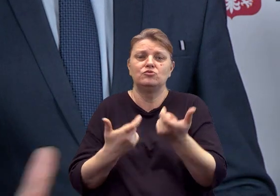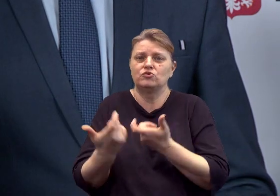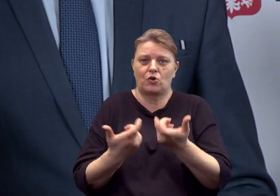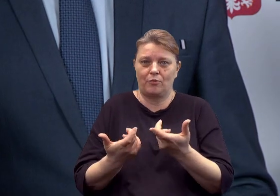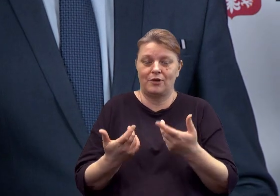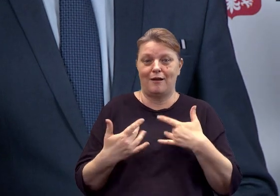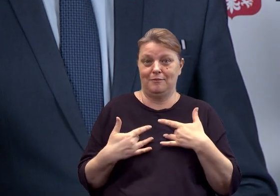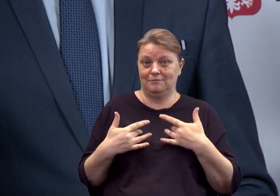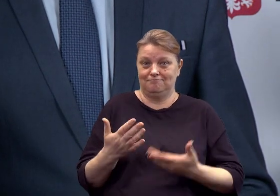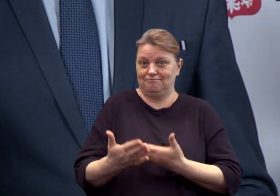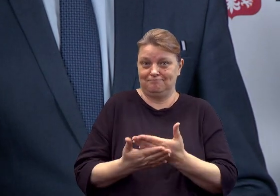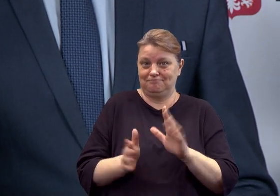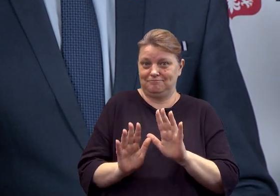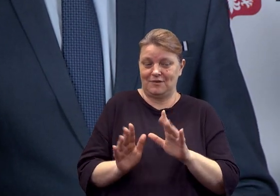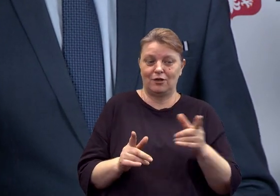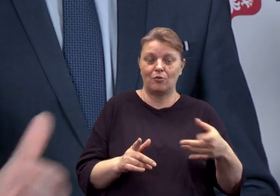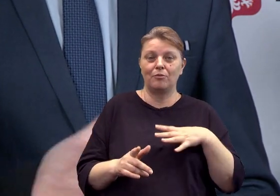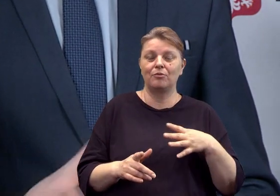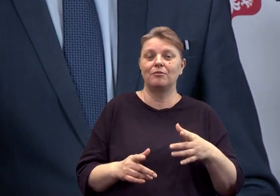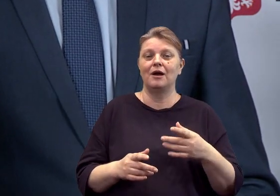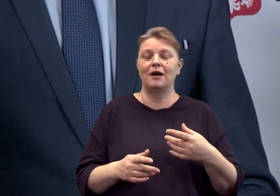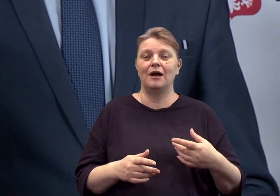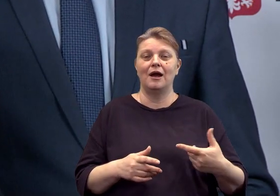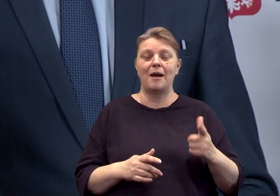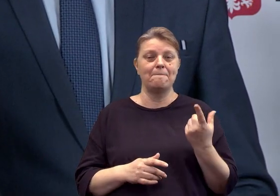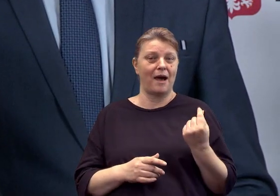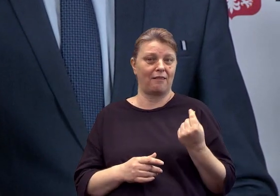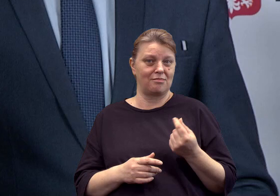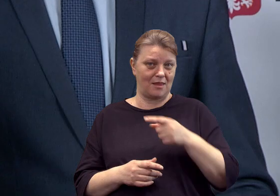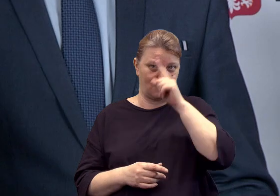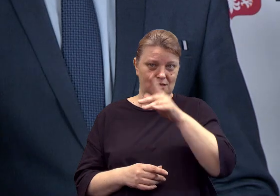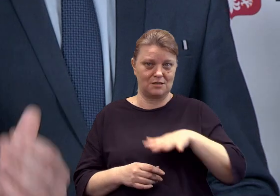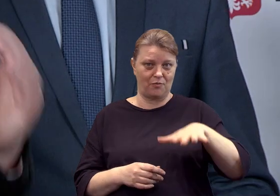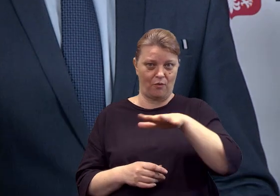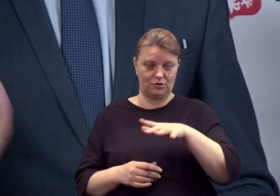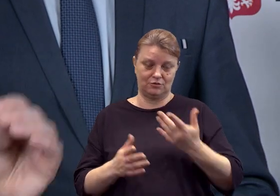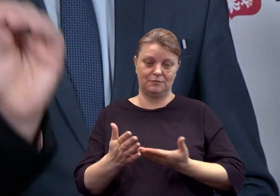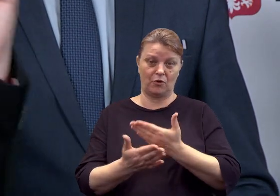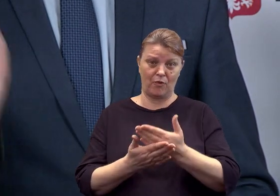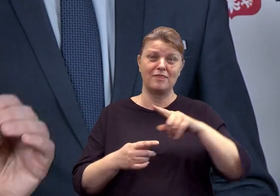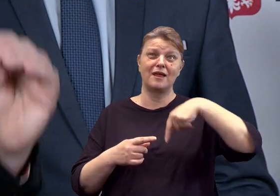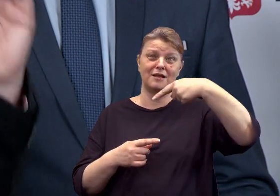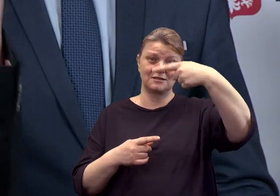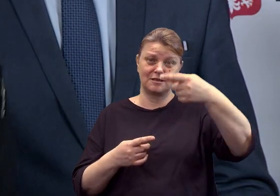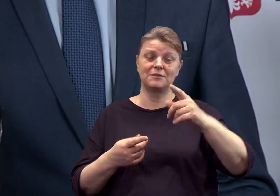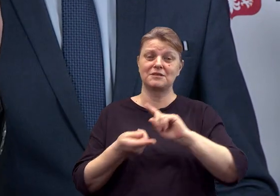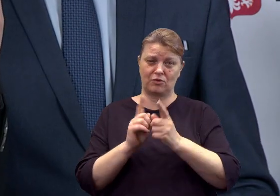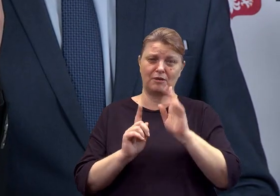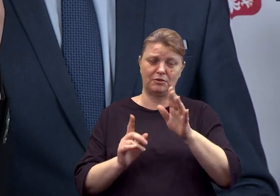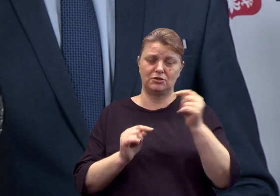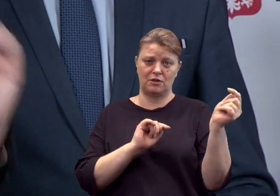to są propozycje naszych partnerów społecznych. Będzie o nich mowa na pewno na poszczególnych zespołach, ale na pewno nie jest